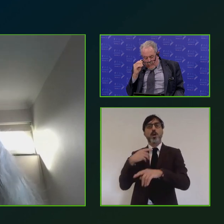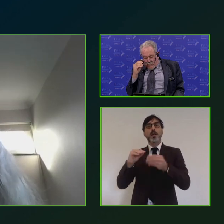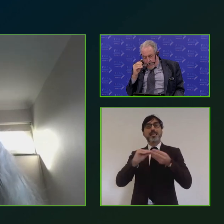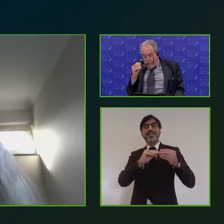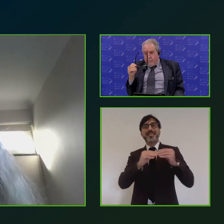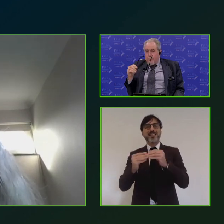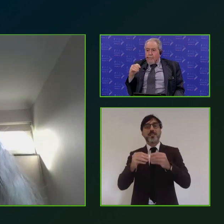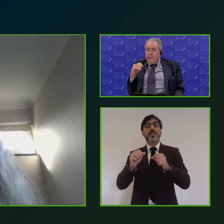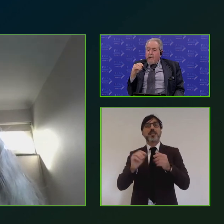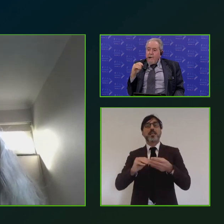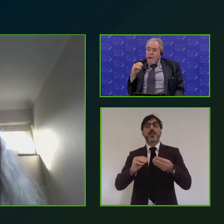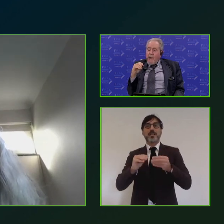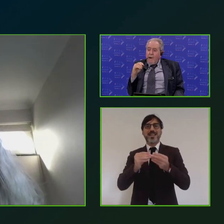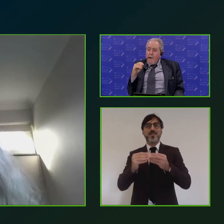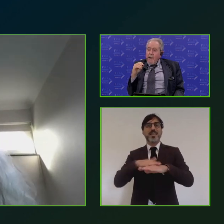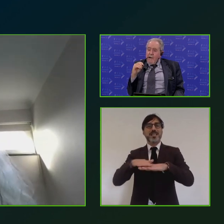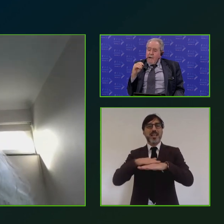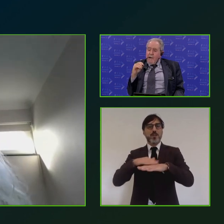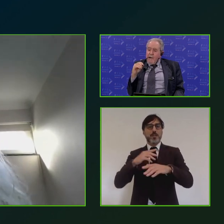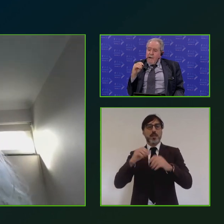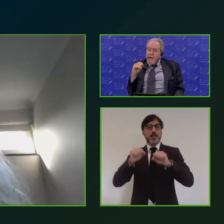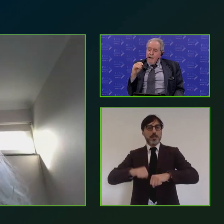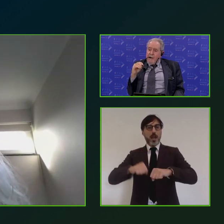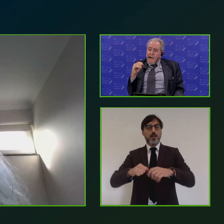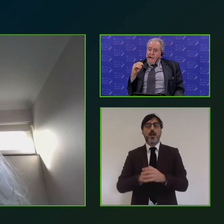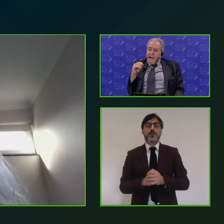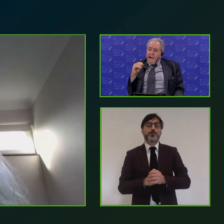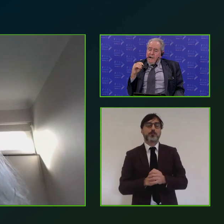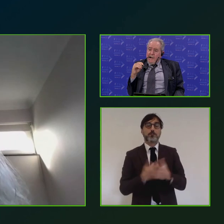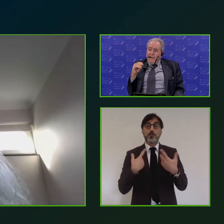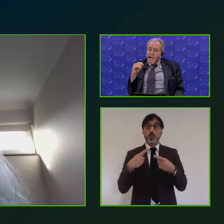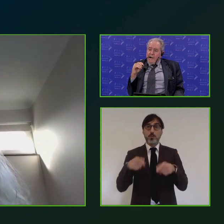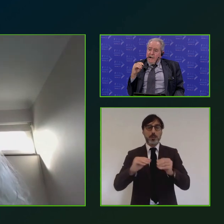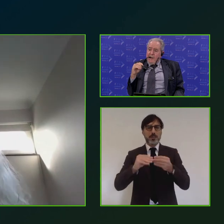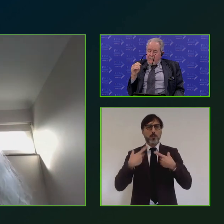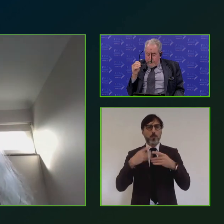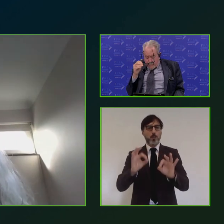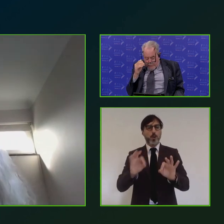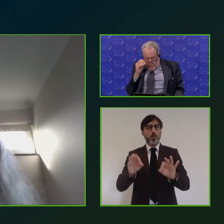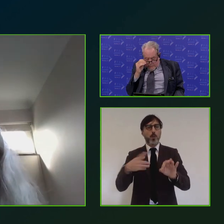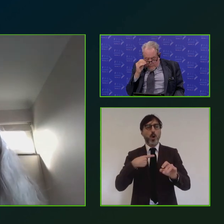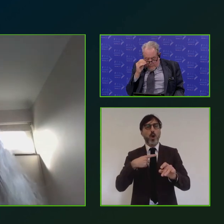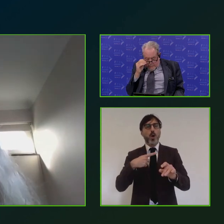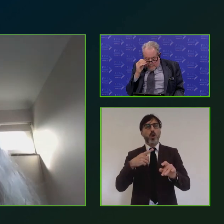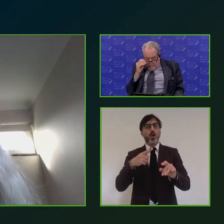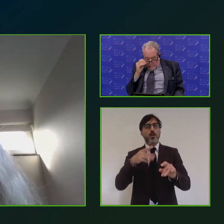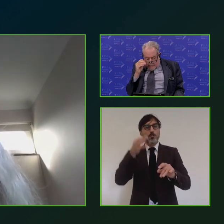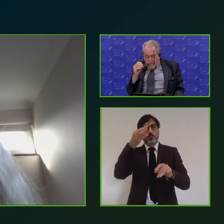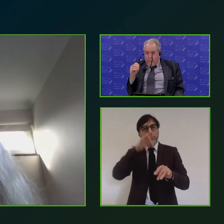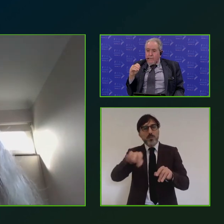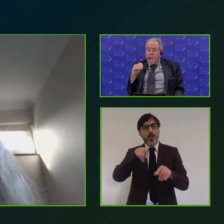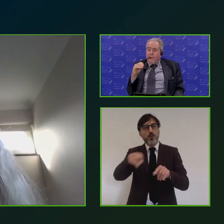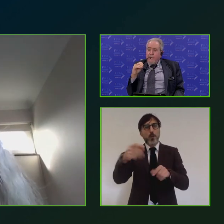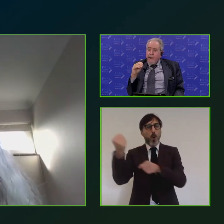servizi sanitari questo sostegno potrà essere fornito nell'ambito dei vari obiettivi specifici del fondo